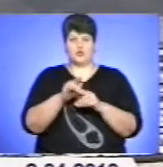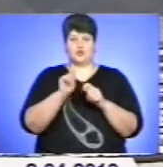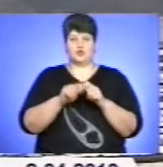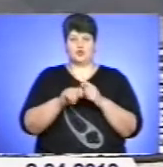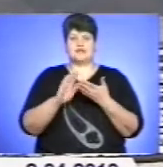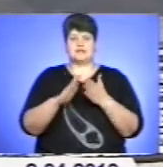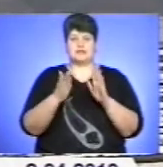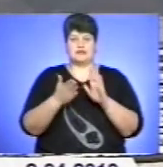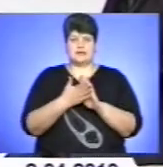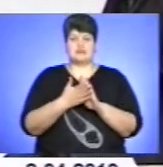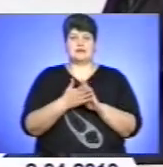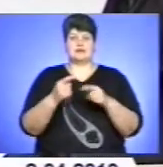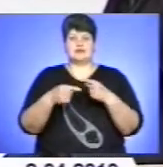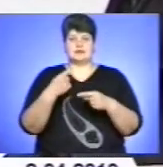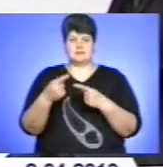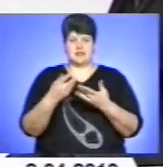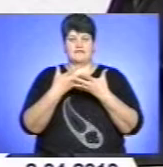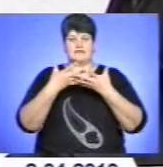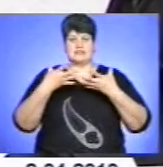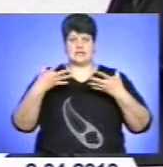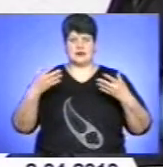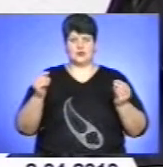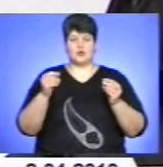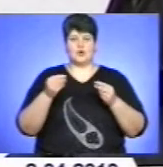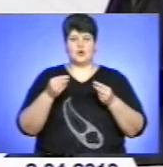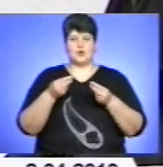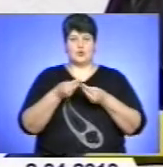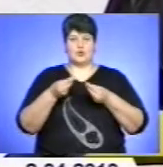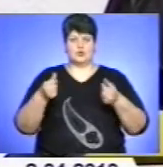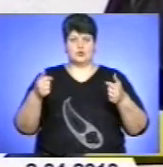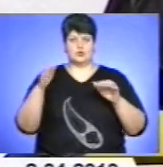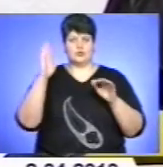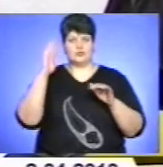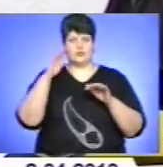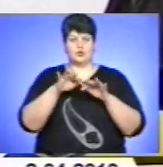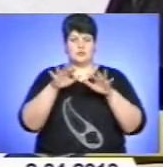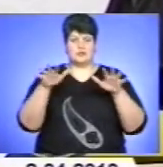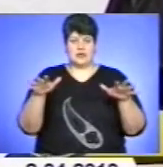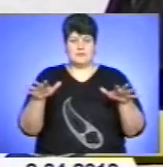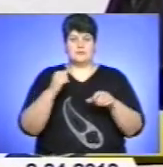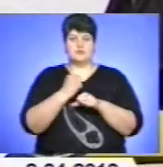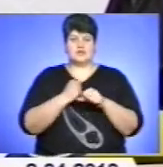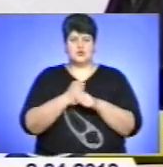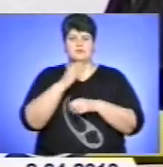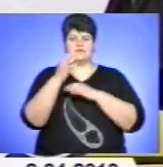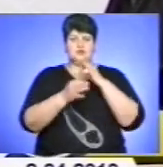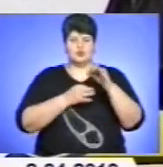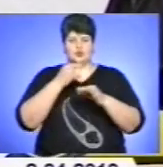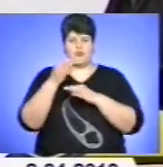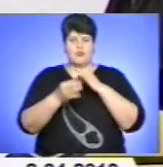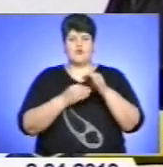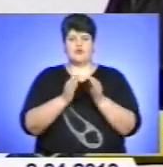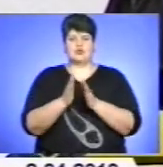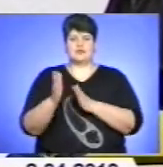наслідками весняного водопілля. Міжвідувачий оперативний штаб, що працює у цілодобовому режимі на базі